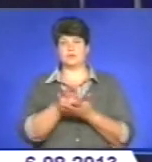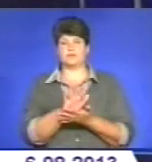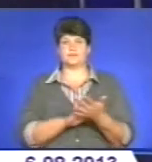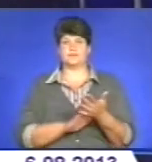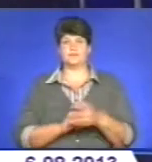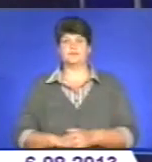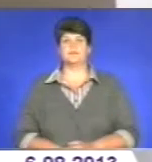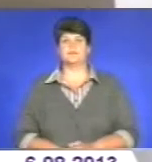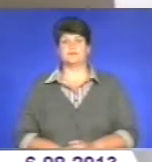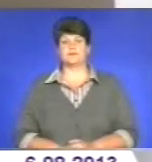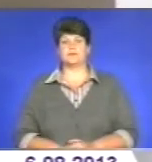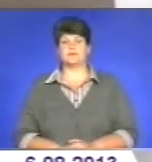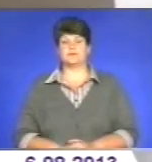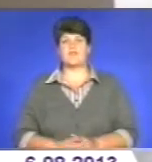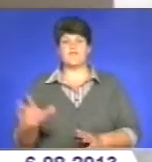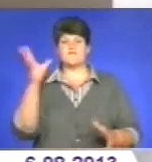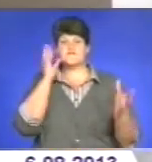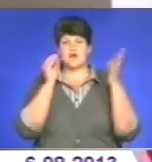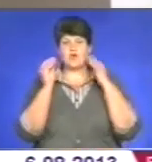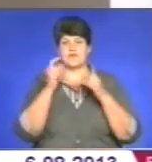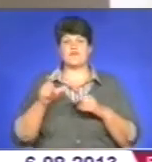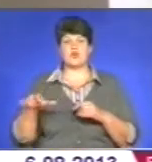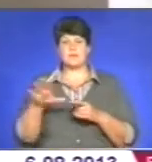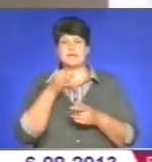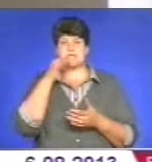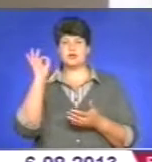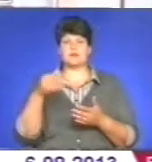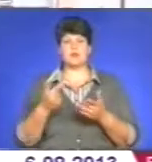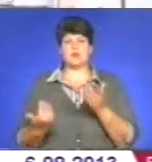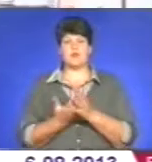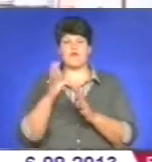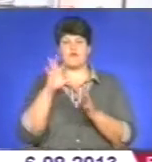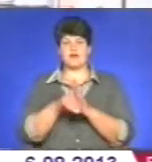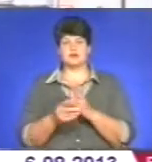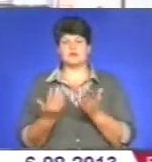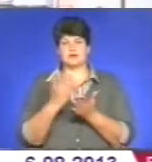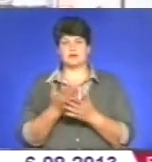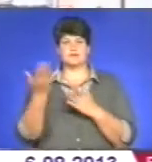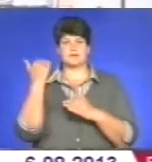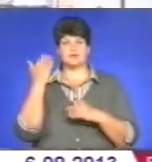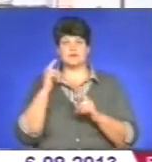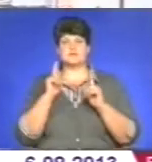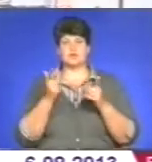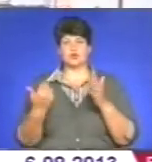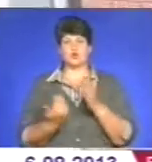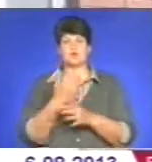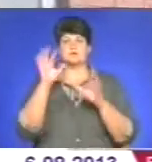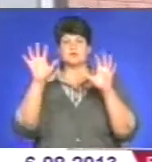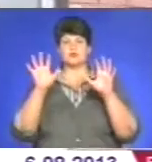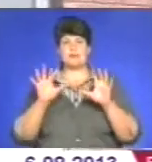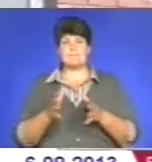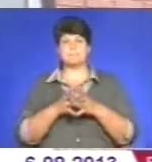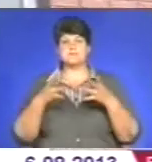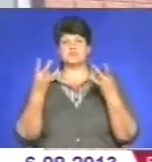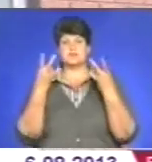сюжеті. Враховуючи європейський досвід, такі нововведення назріли вже давно. Згідно із новим законодавством, більше